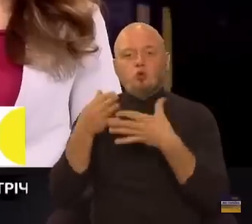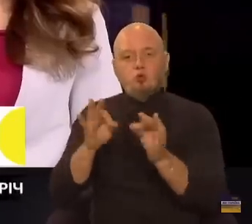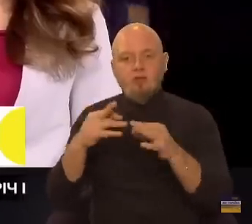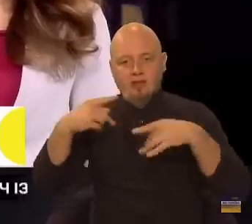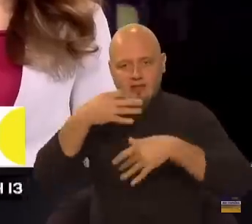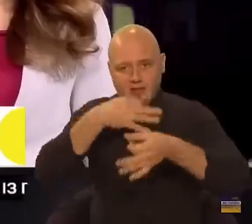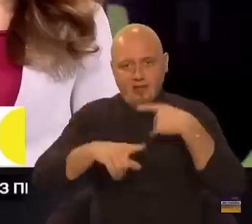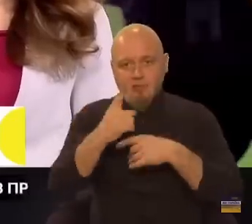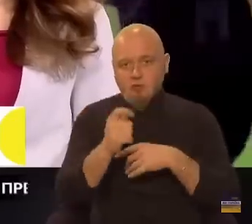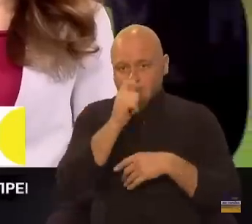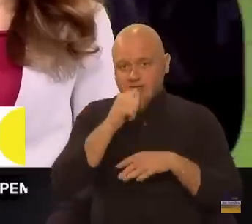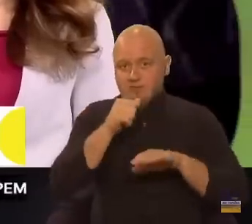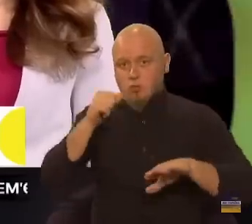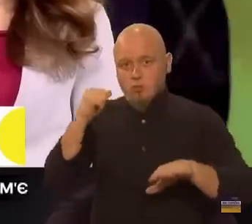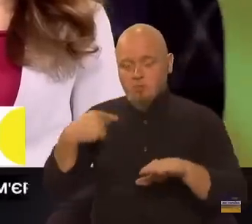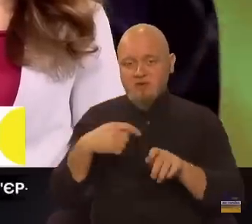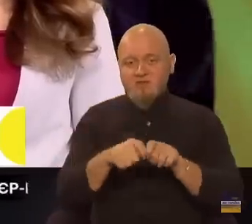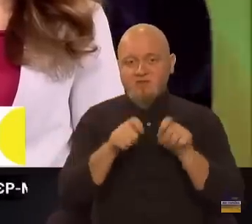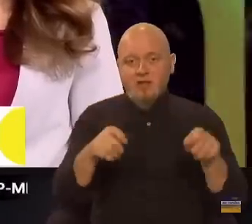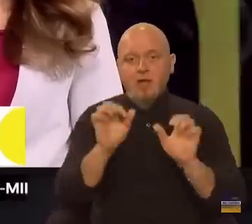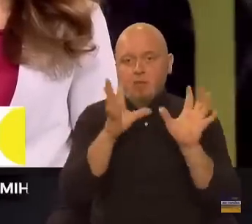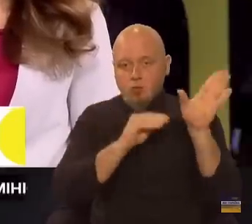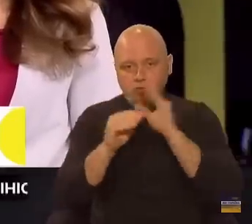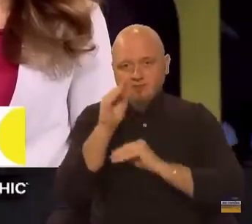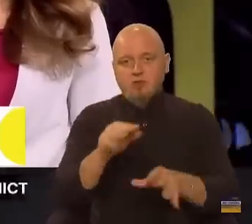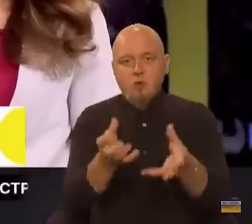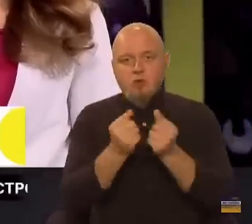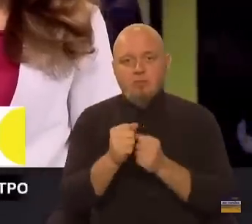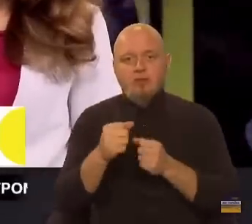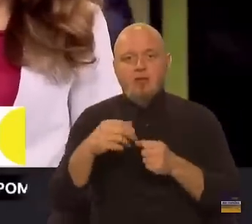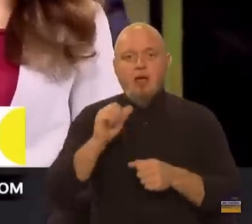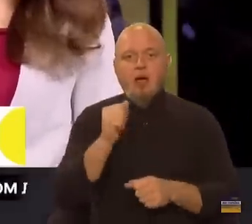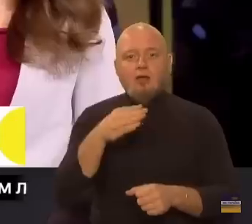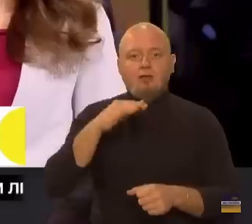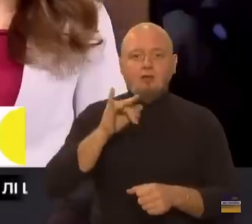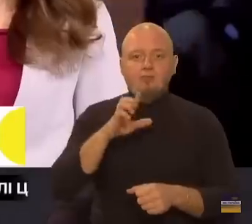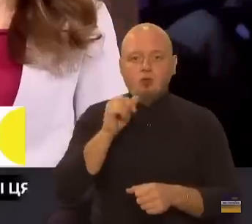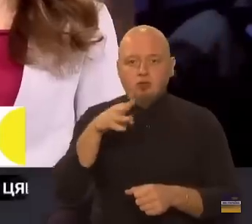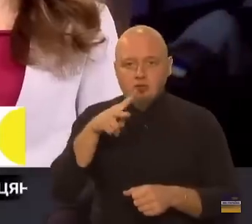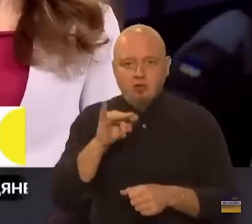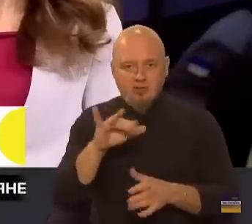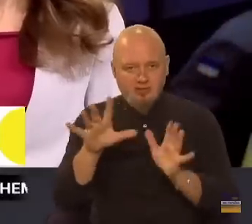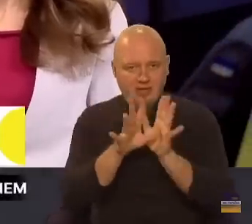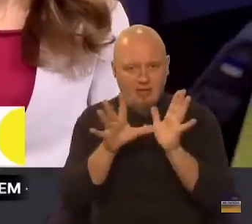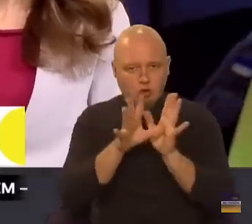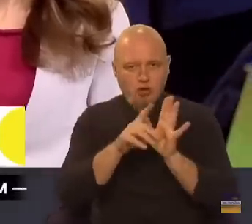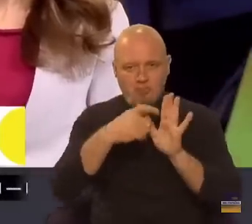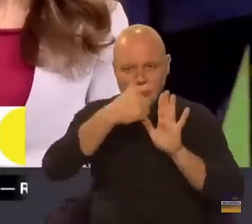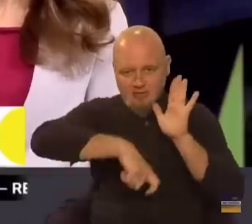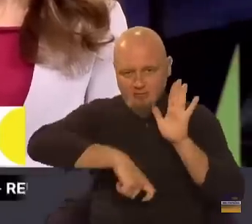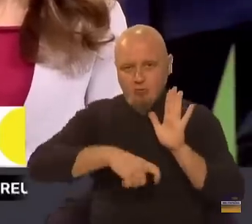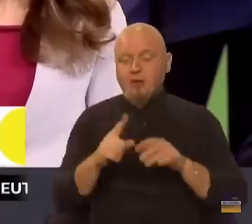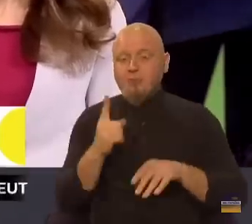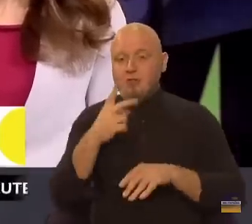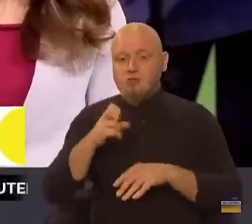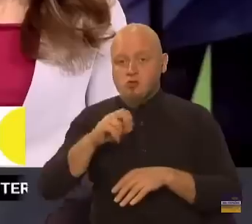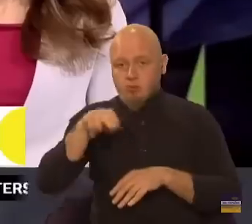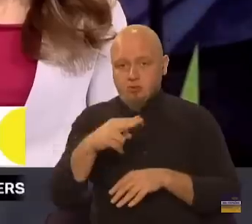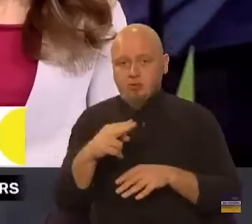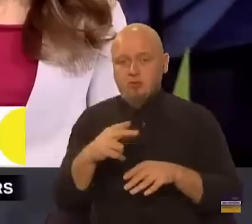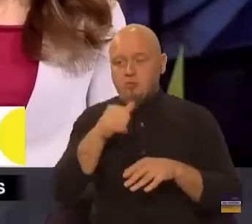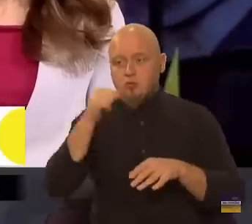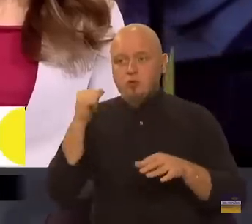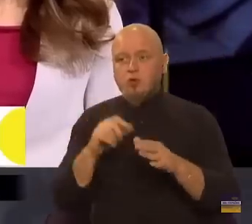квітня минулого року ми ввели можливість отримувати антибіотики за електронним рецептом. З 1 листопада минулого року